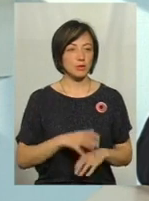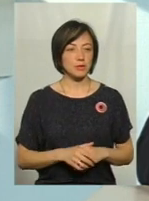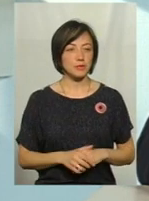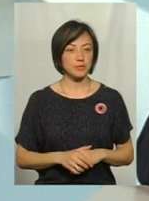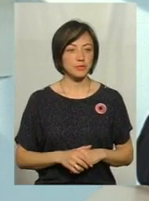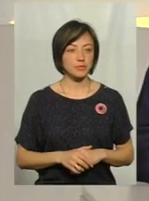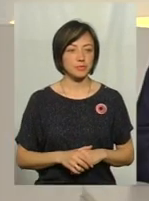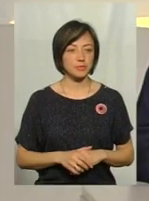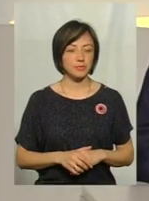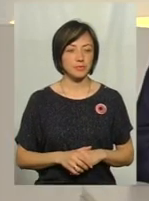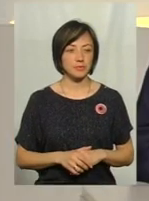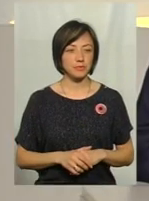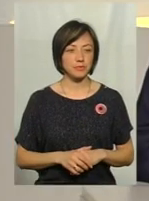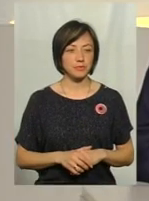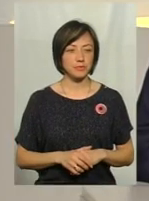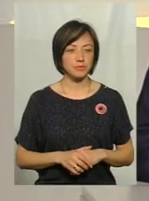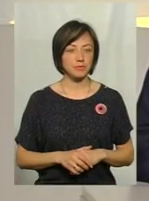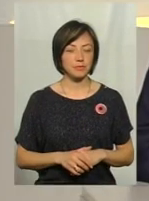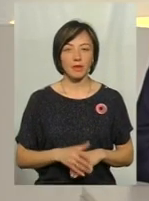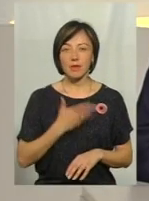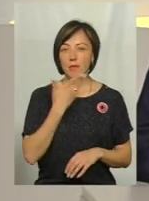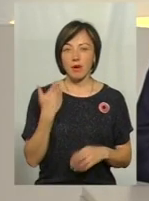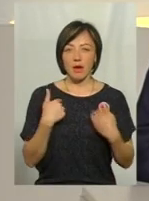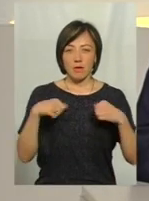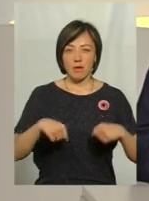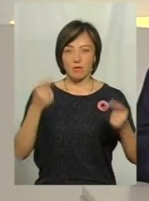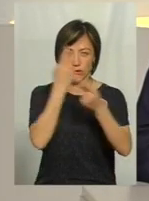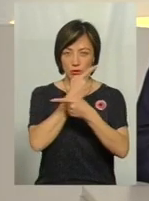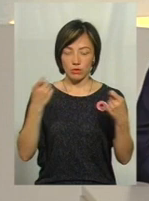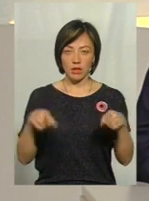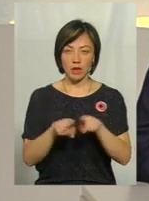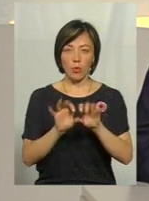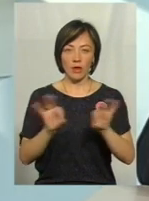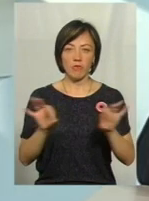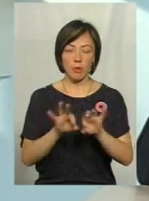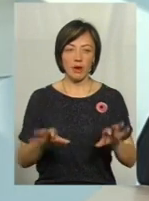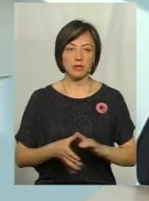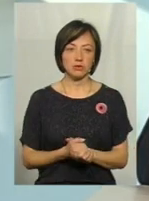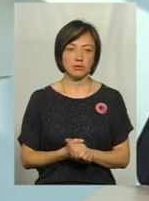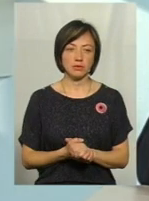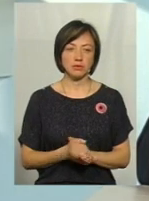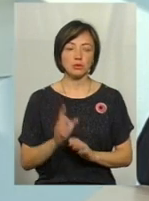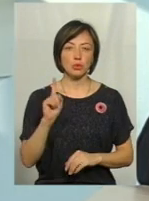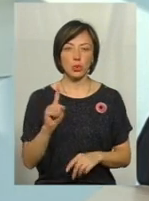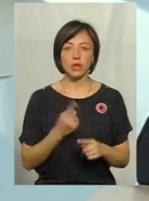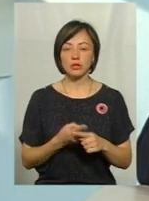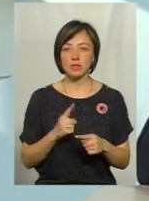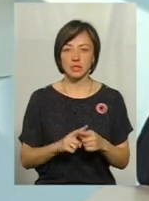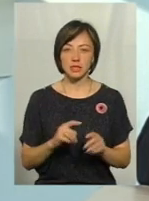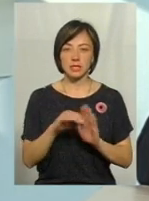але, ну, скажімо, не маю я права розголошувати таку інформацію. І, до речі, ці